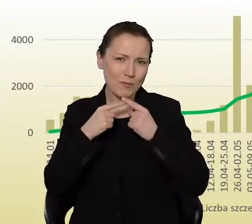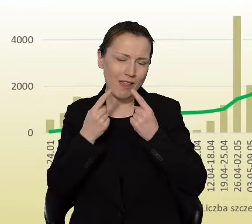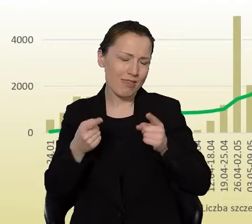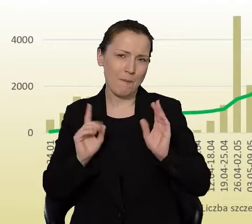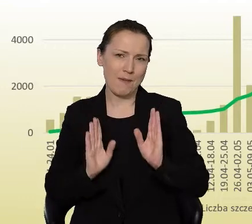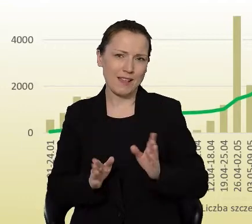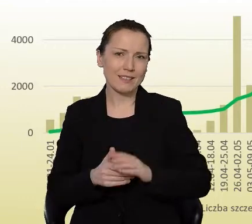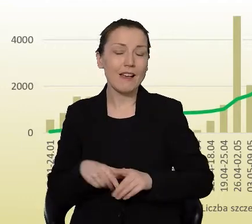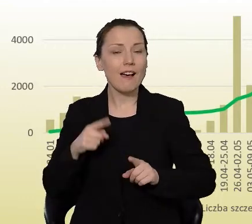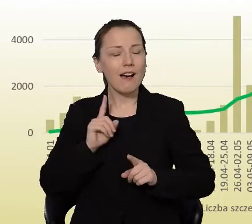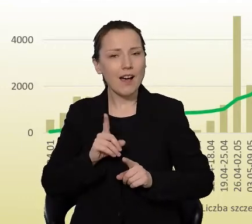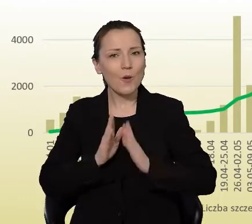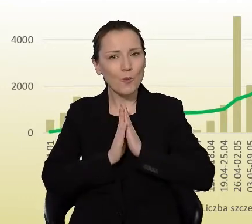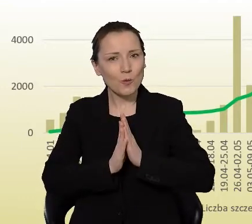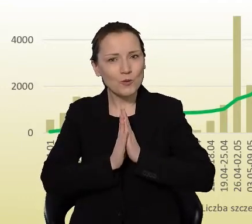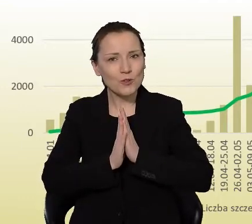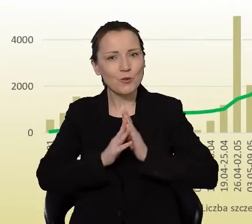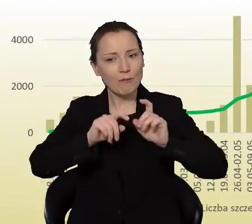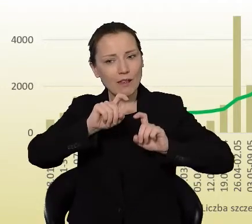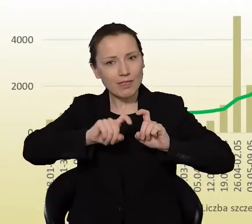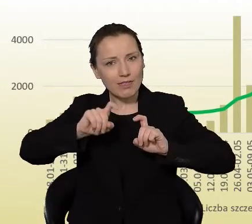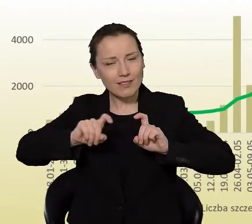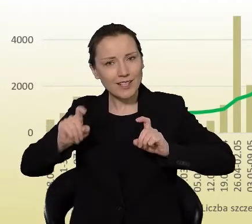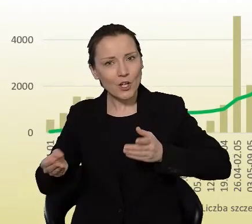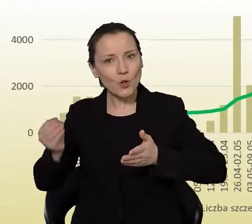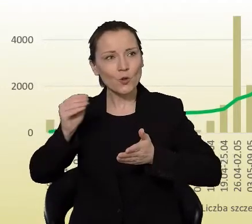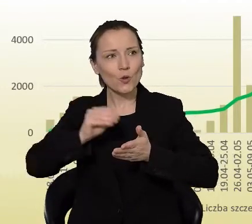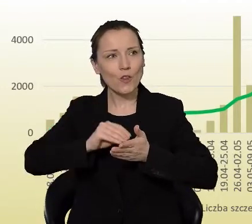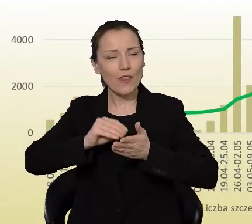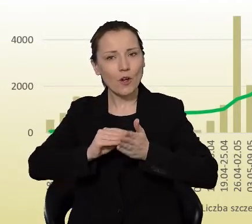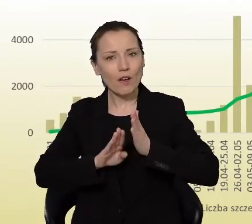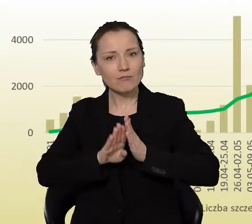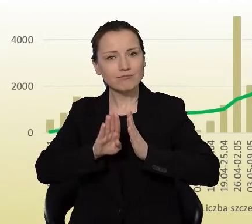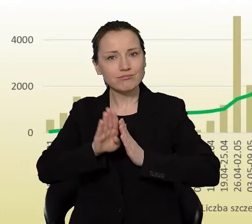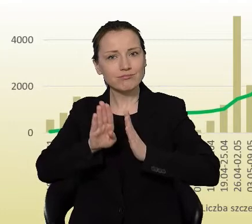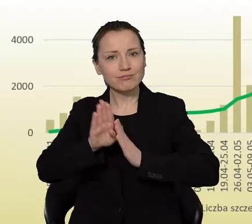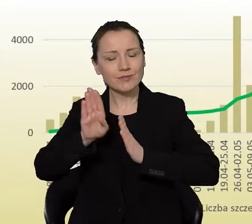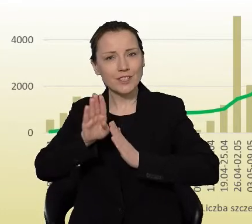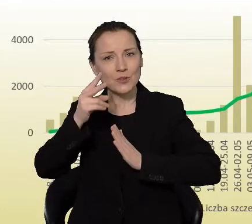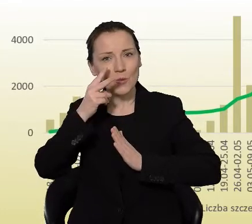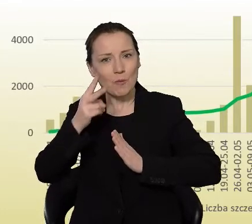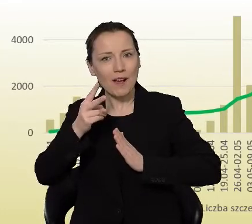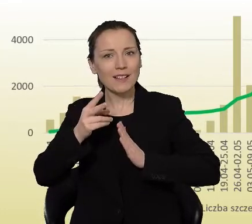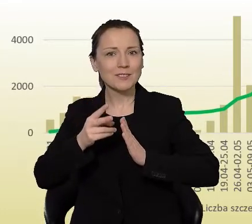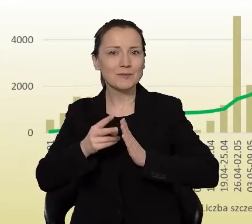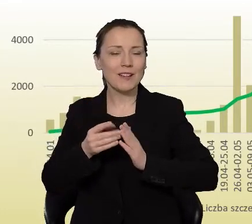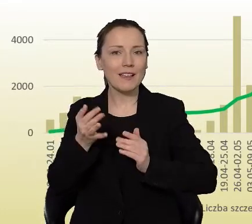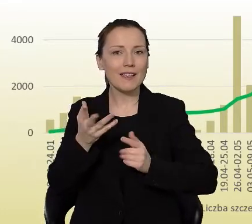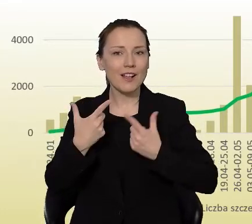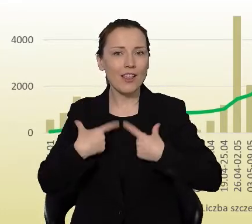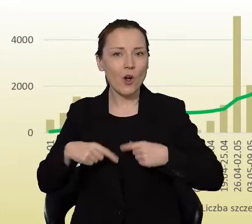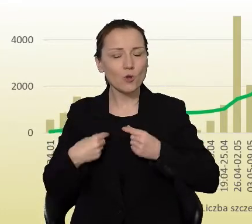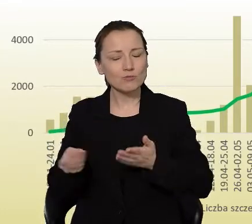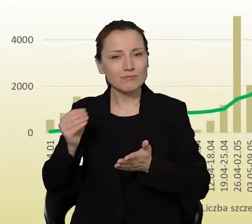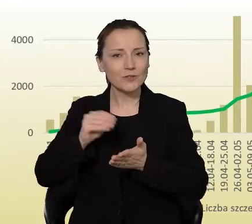poprosiłem o wyrysowanie też takiej krzywej przyrostu ilości mieszkańców poddających się